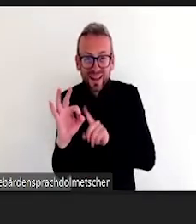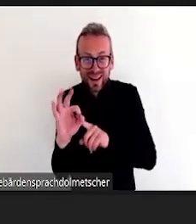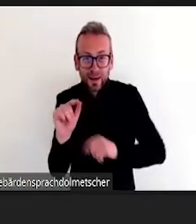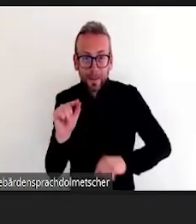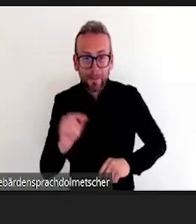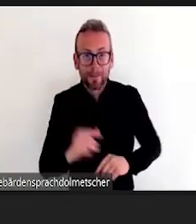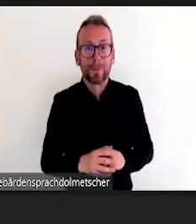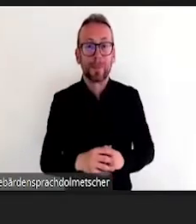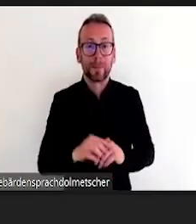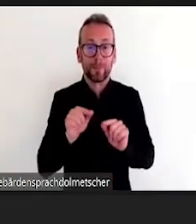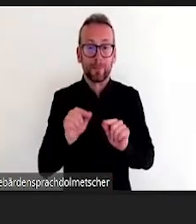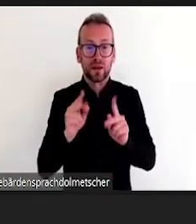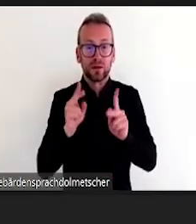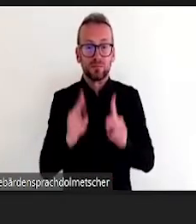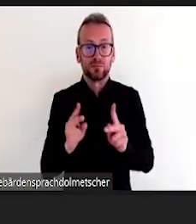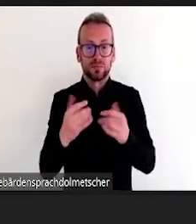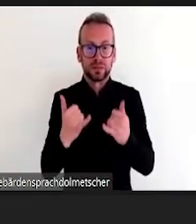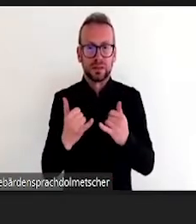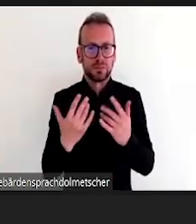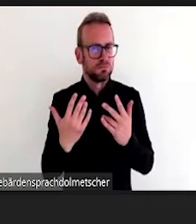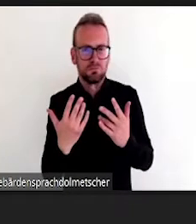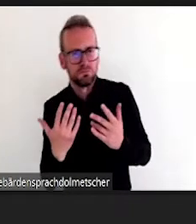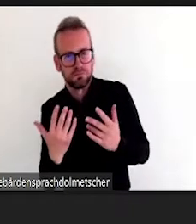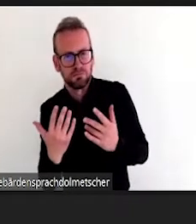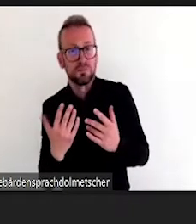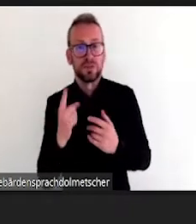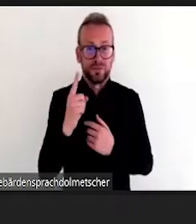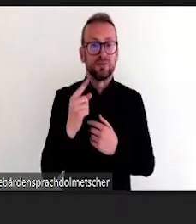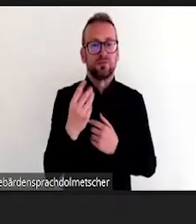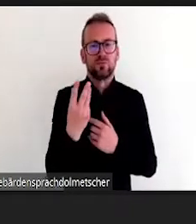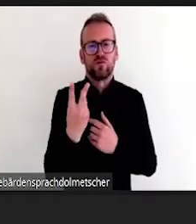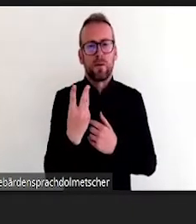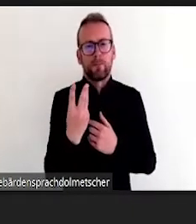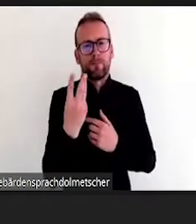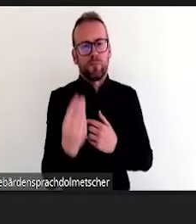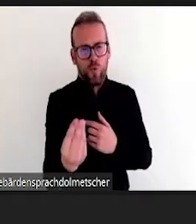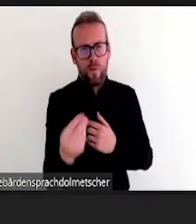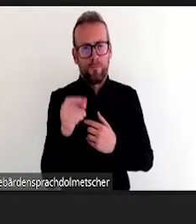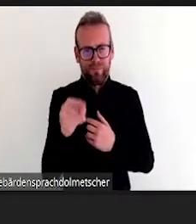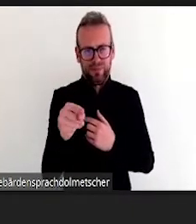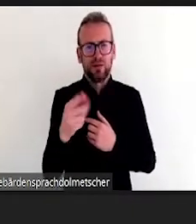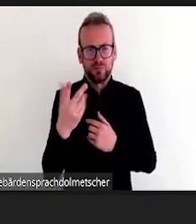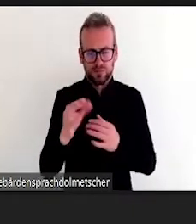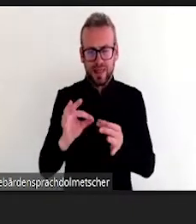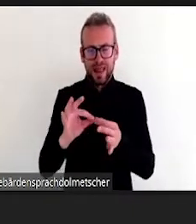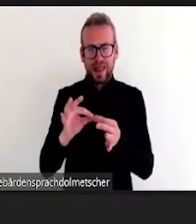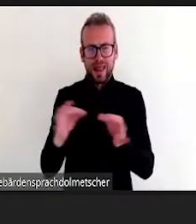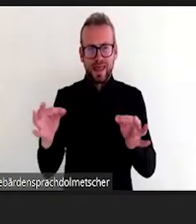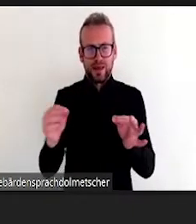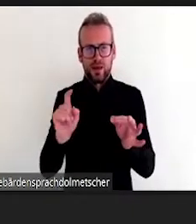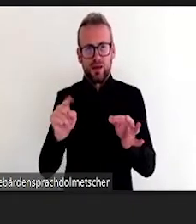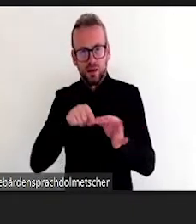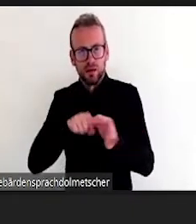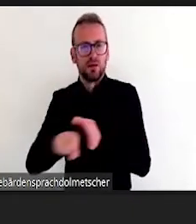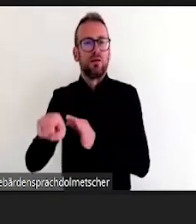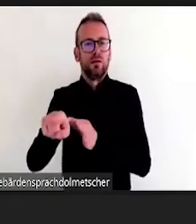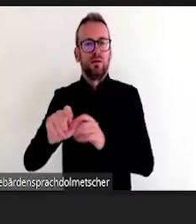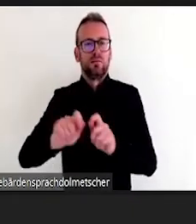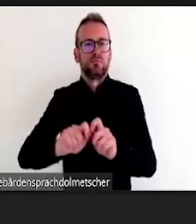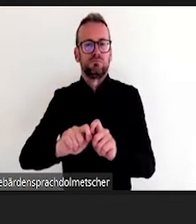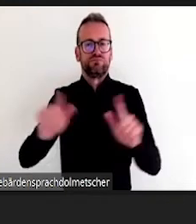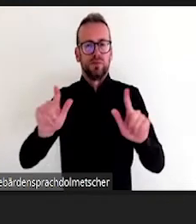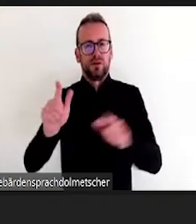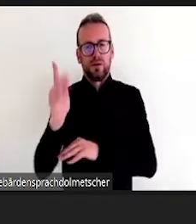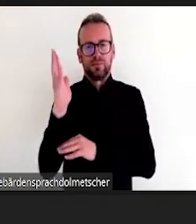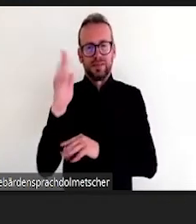Modebegriff und zwar setzt er sich zusammen aus digitale Medien und Inklusion. Also wenn Sie beides zusammenziehen, haben Sie die